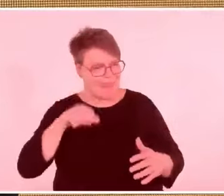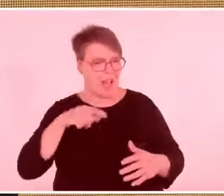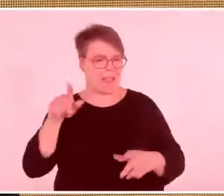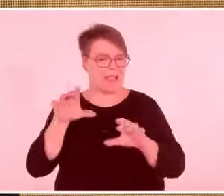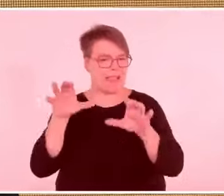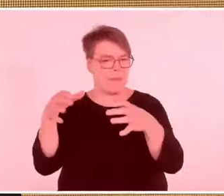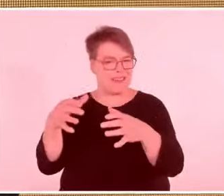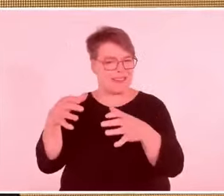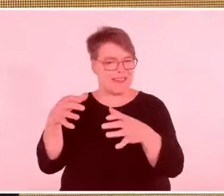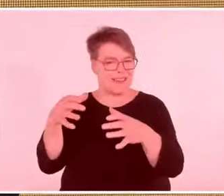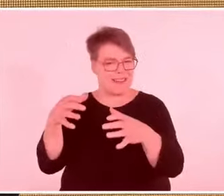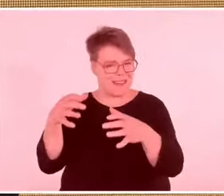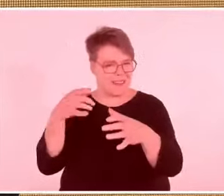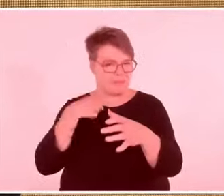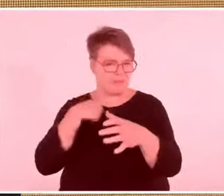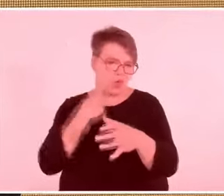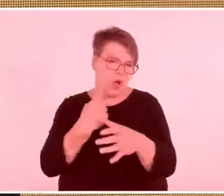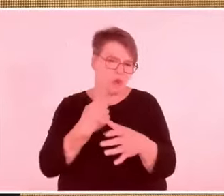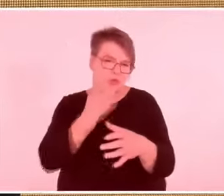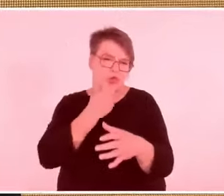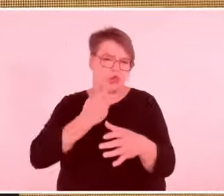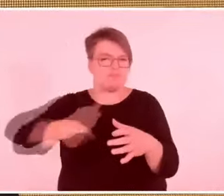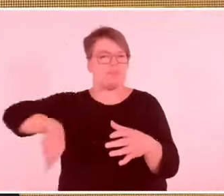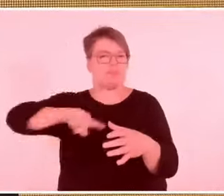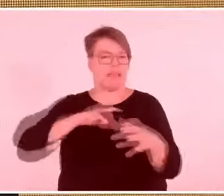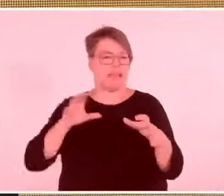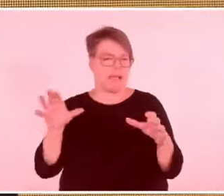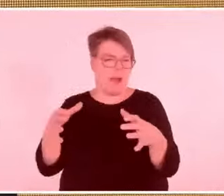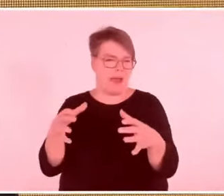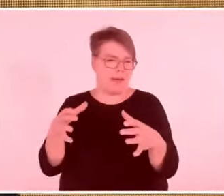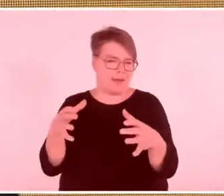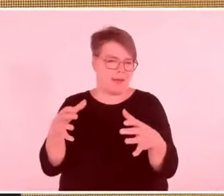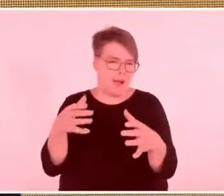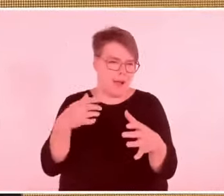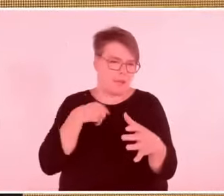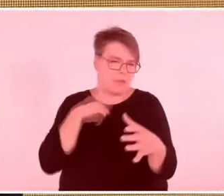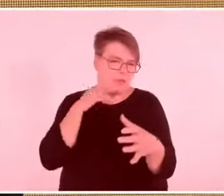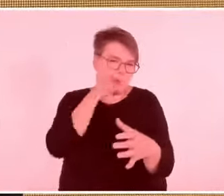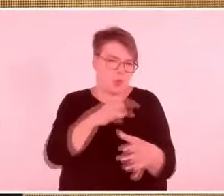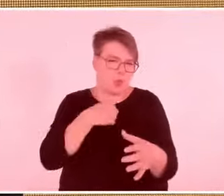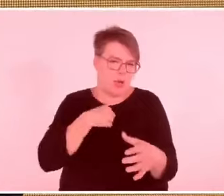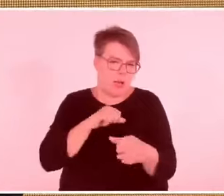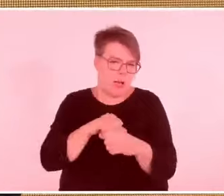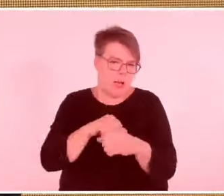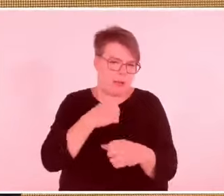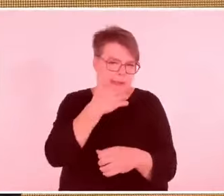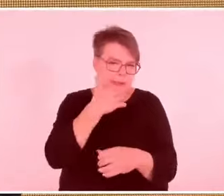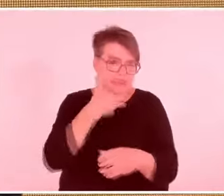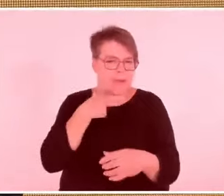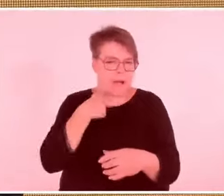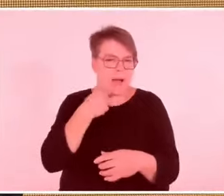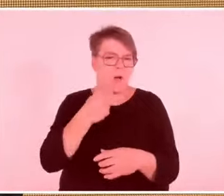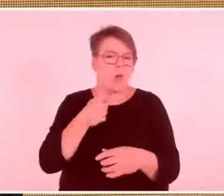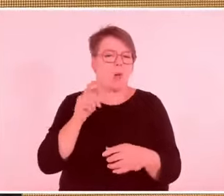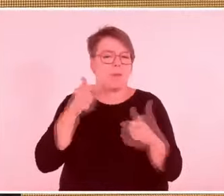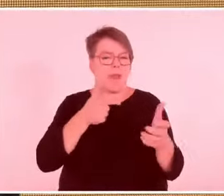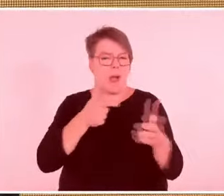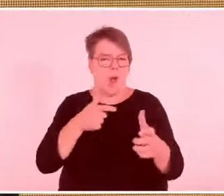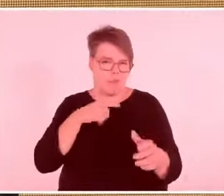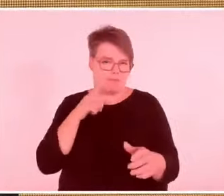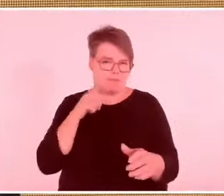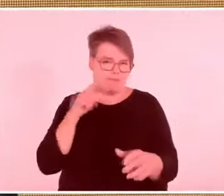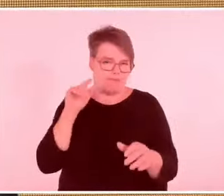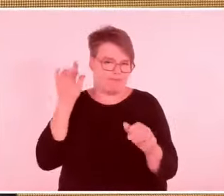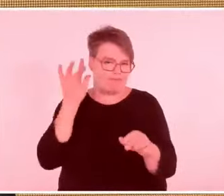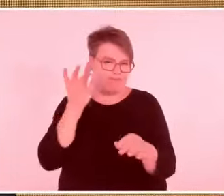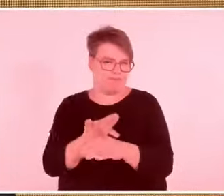Für die Worte, die du sprechen musstest, im Namen der Menschlichkeit, um die trauere ich. Und es ist mir sehr wichtig, dass